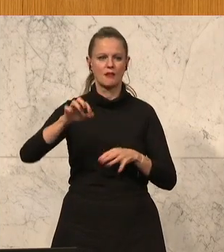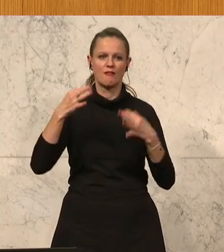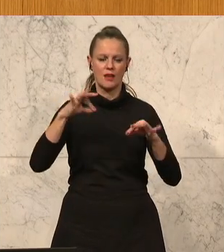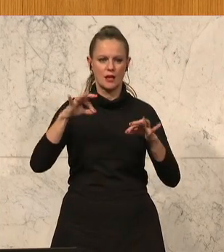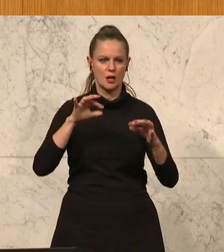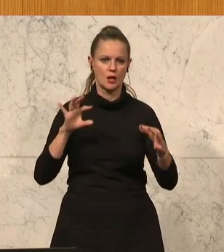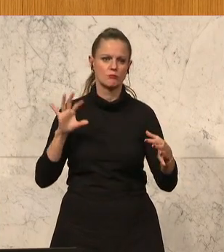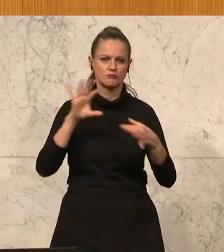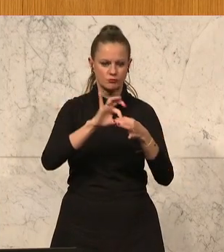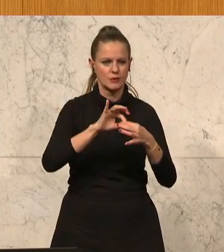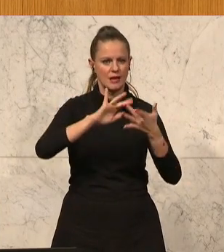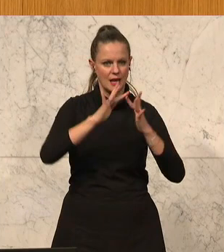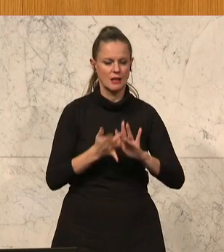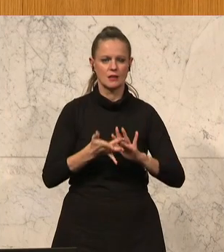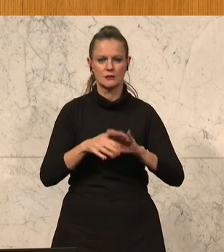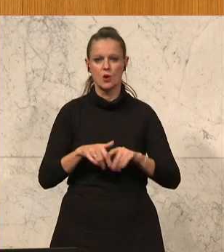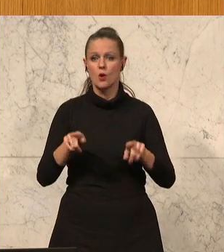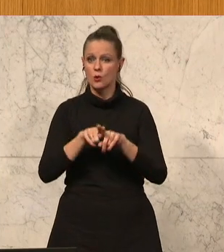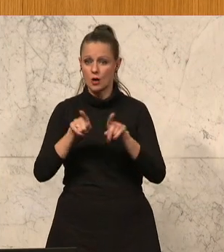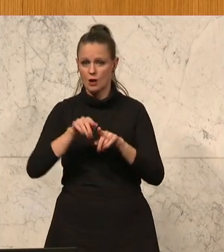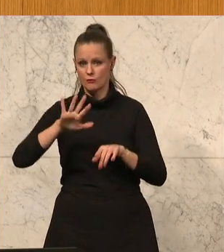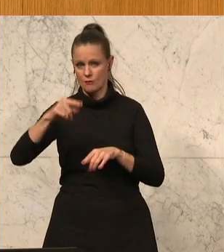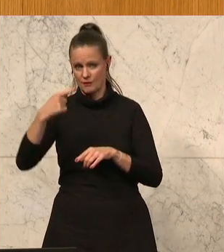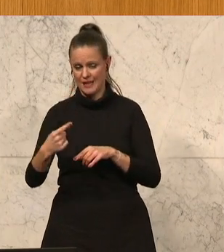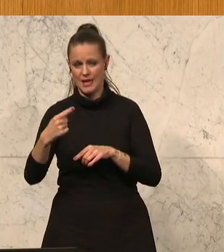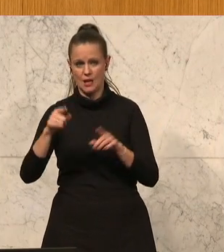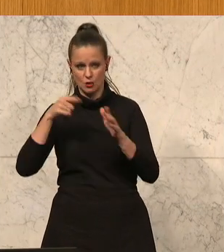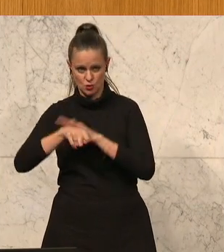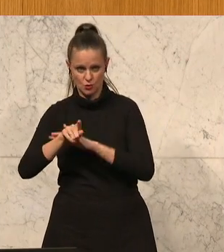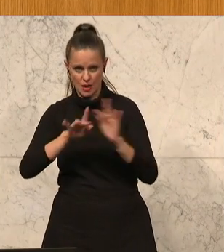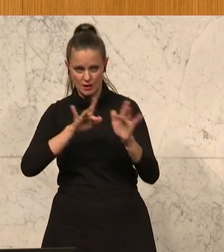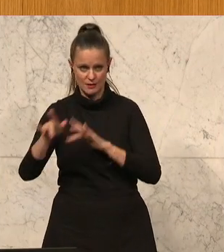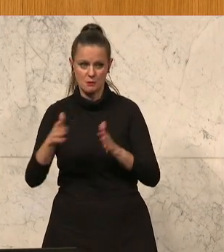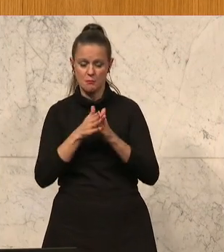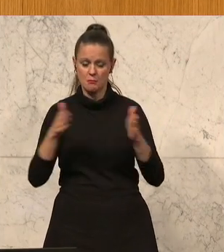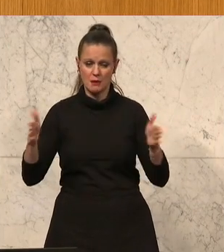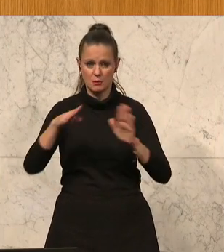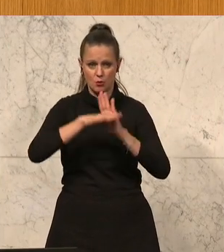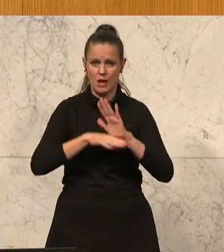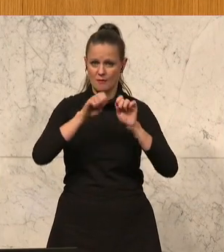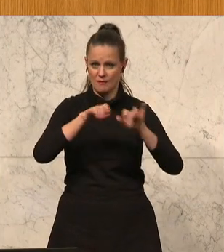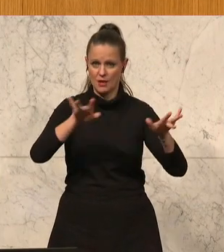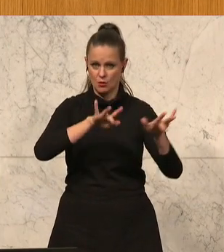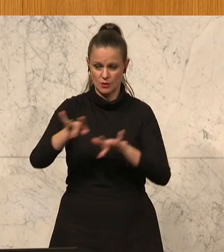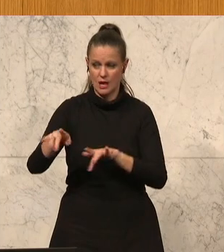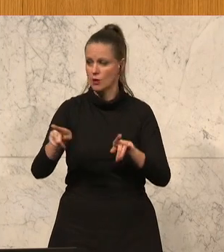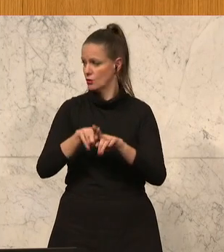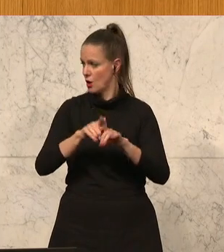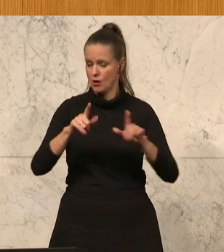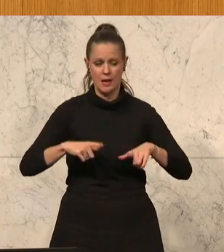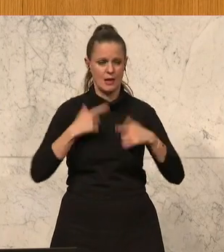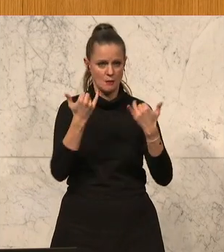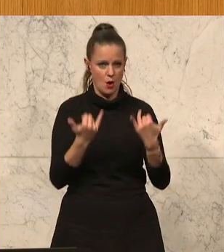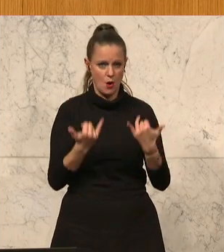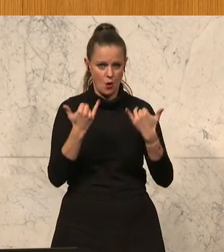95 Prozent der Haushalte über einen 5G-Zugang. Wir sehen also, dass die Breitbandprogramme Wirkung zeigen. Und wir erleben heute